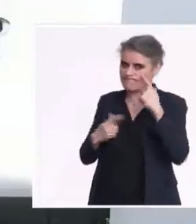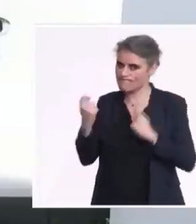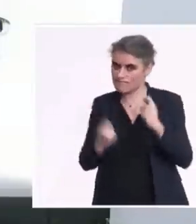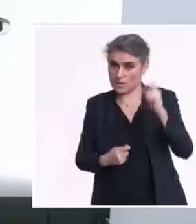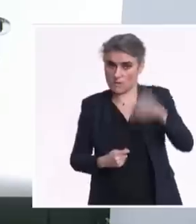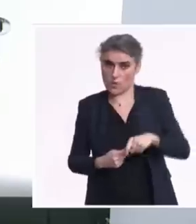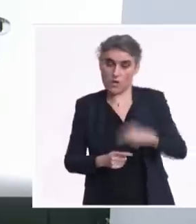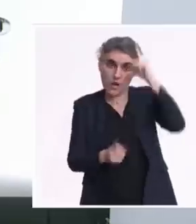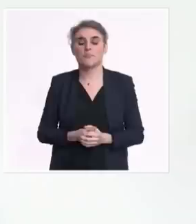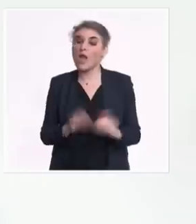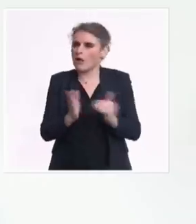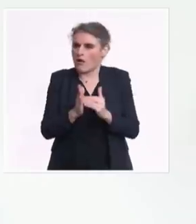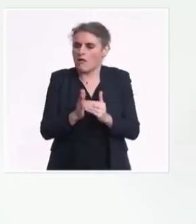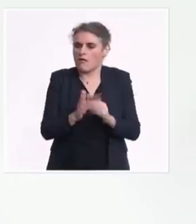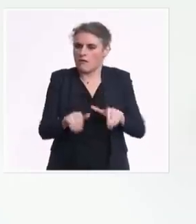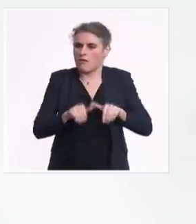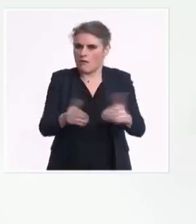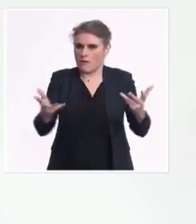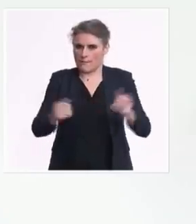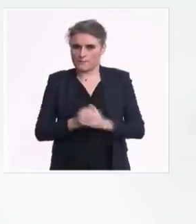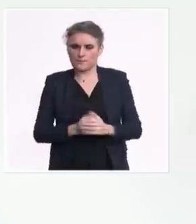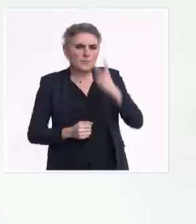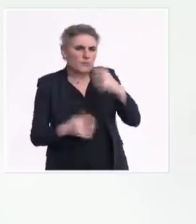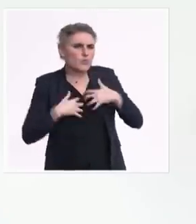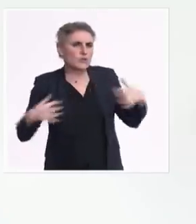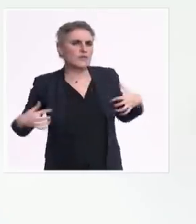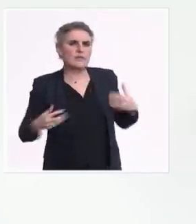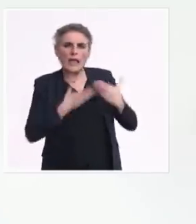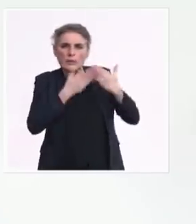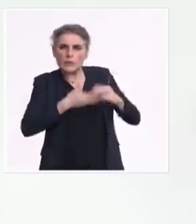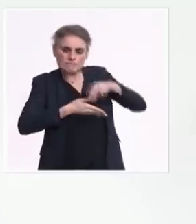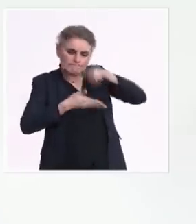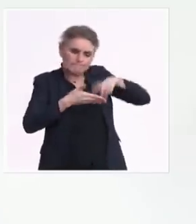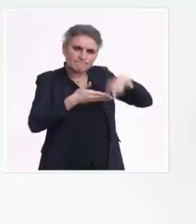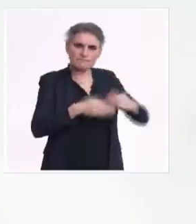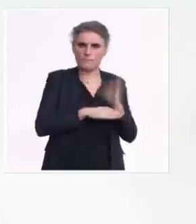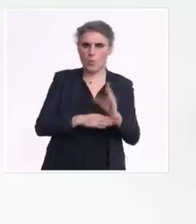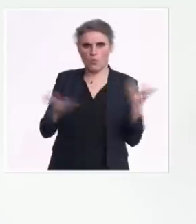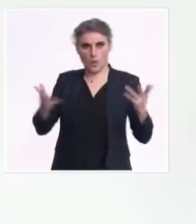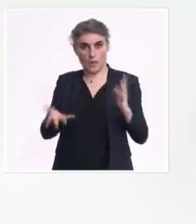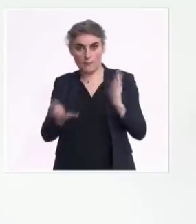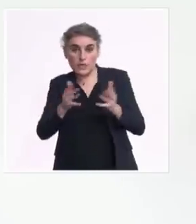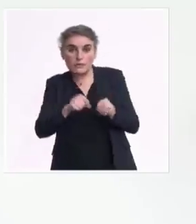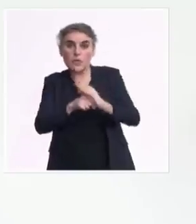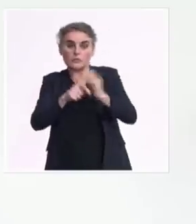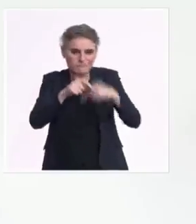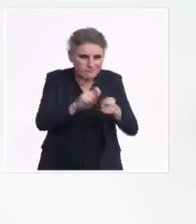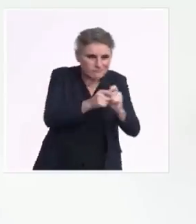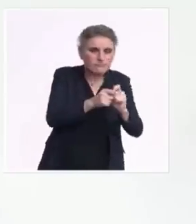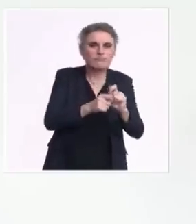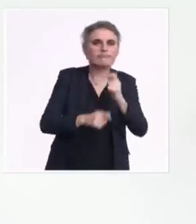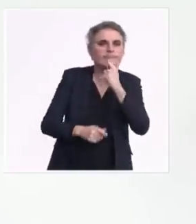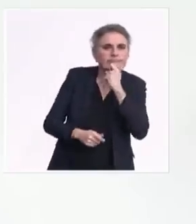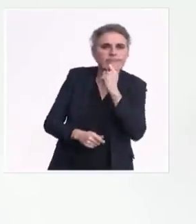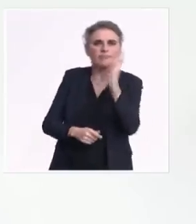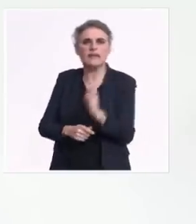mentir ces courbes. Certaines études scientifiques évoquent la possibilité que les variants puissent être responsables d'une